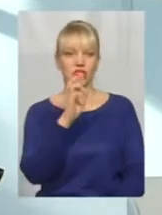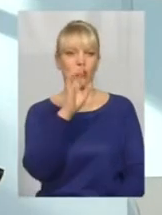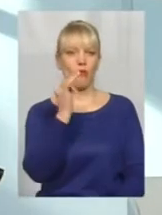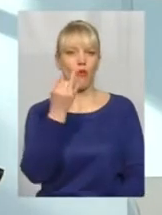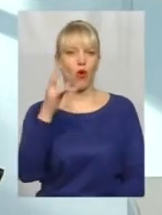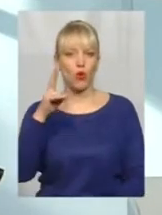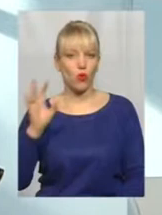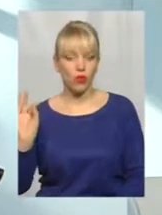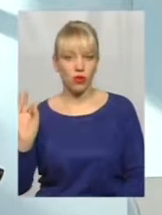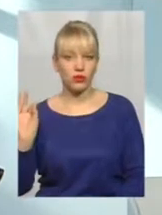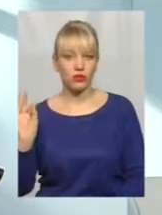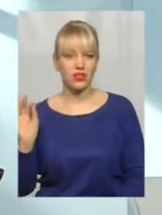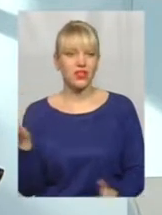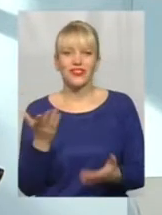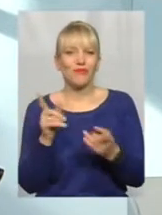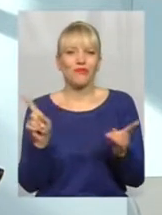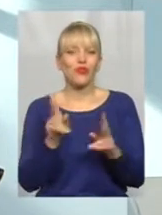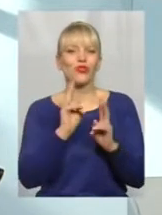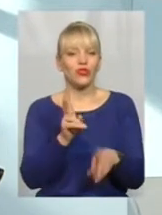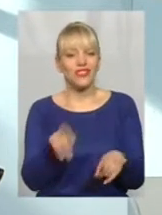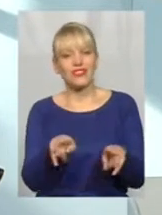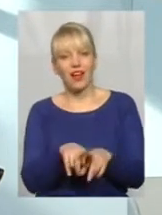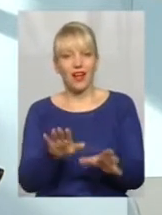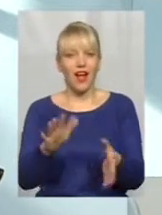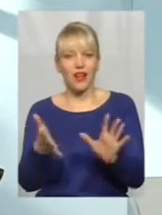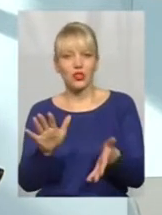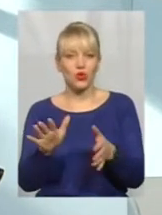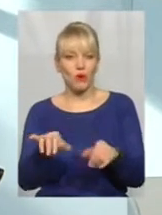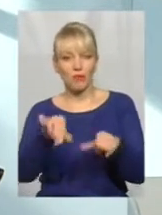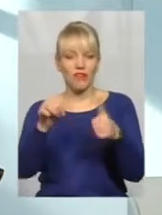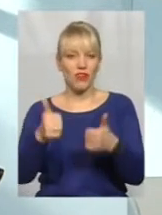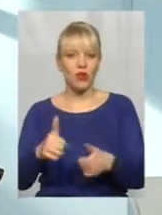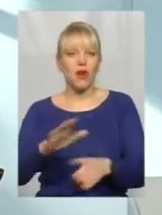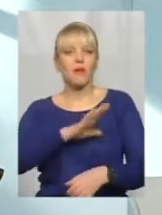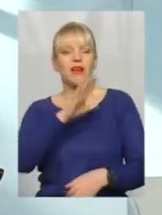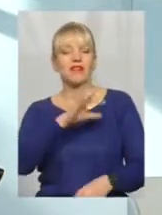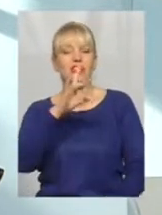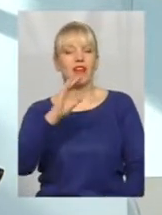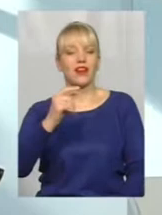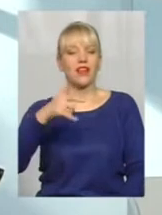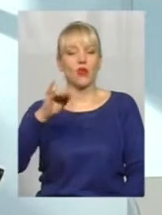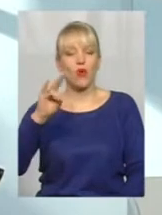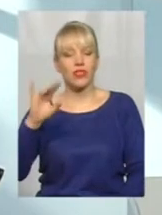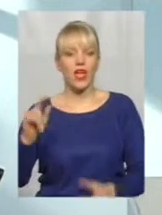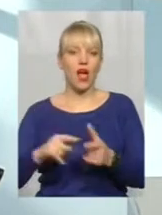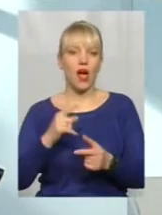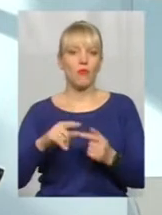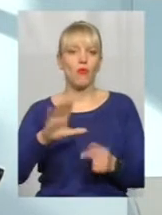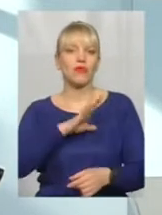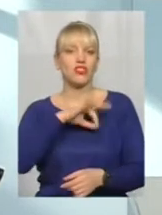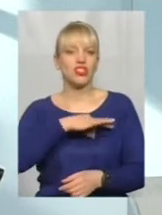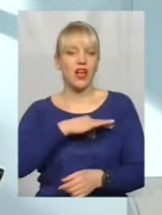така собі фігура з колишніх регіоналів, чи з агентів, прямих агентів Путіна.